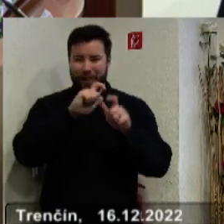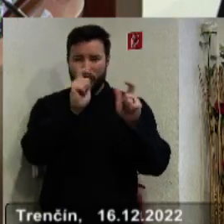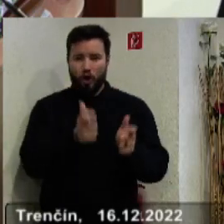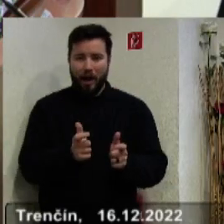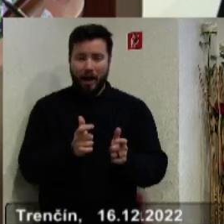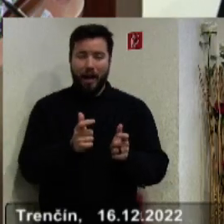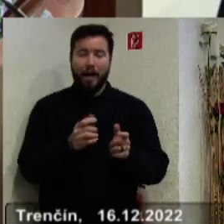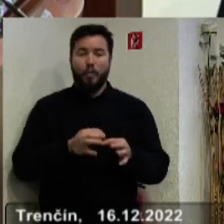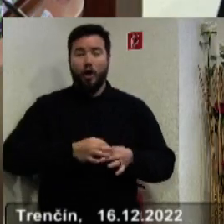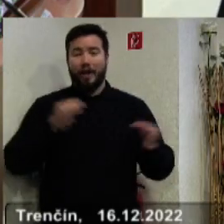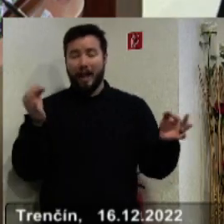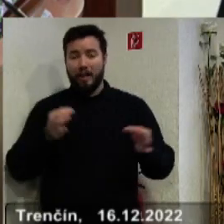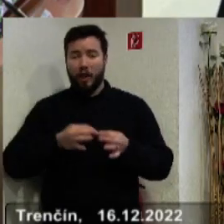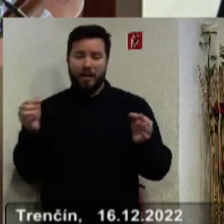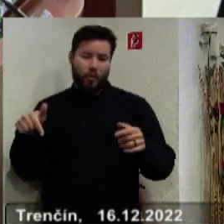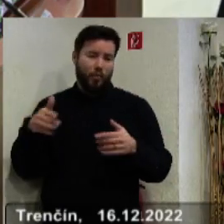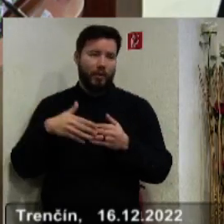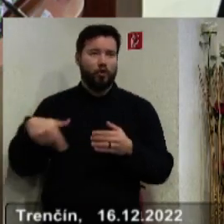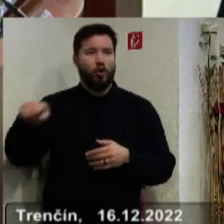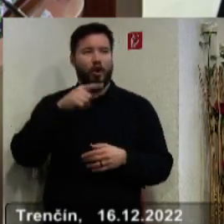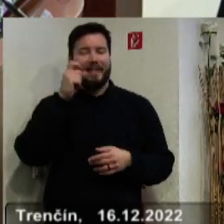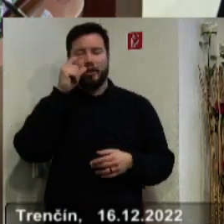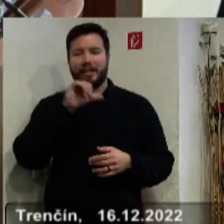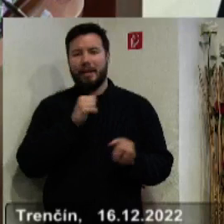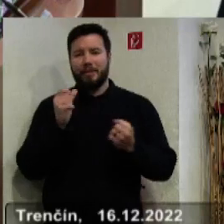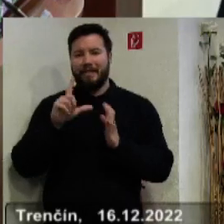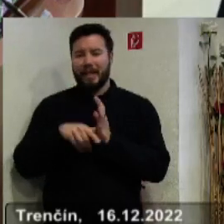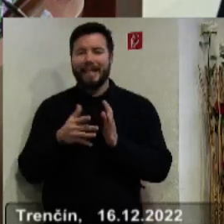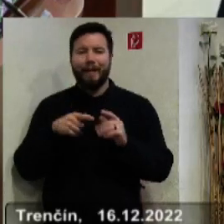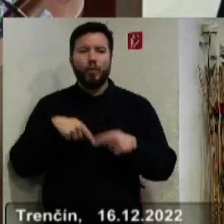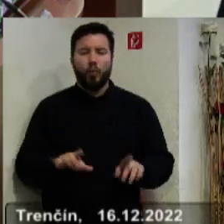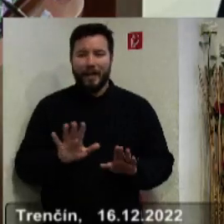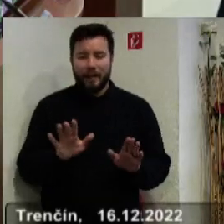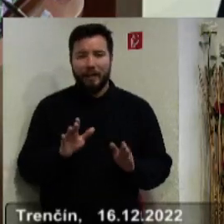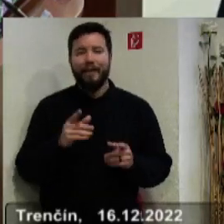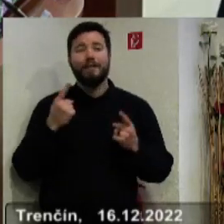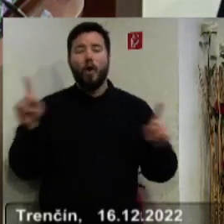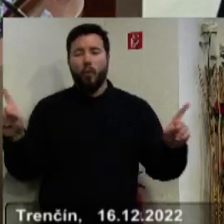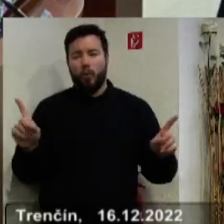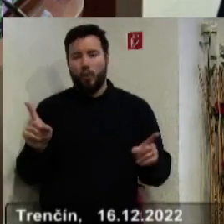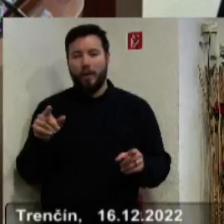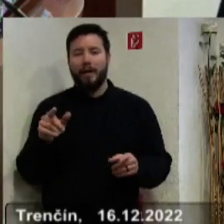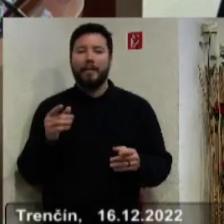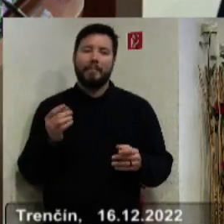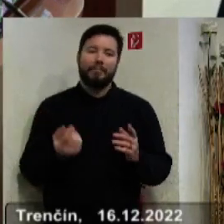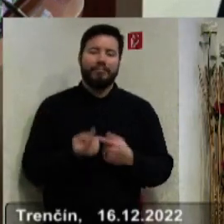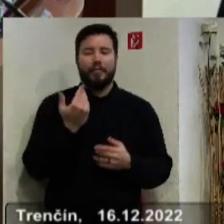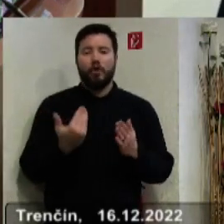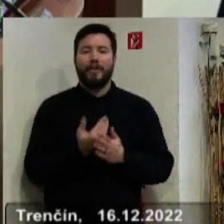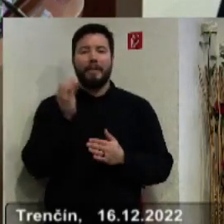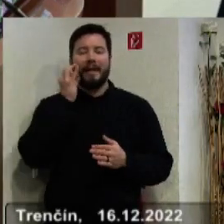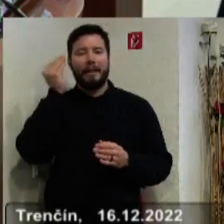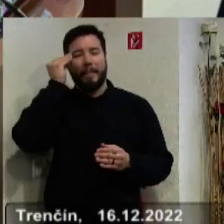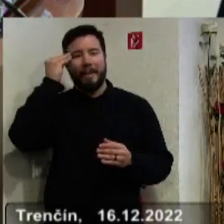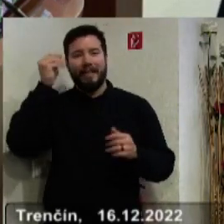Niekde v tuto blízkosti Trenčiansko samozprávneho kraja, nie v interiéri úradu, ale v exteriéri okolia úradu, pribudla pekná pamätná